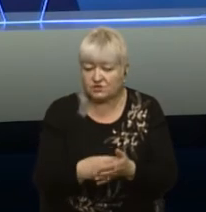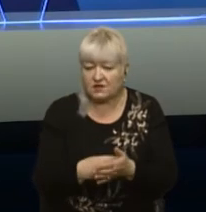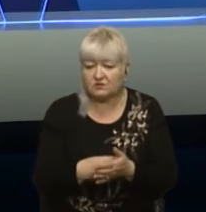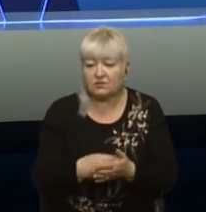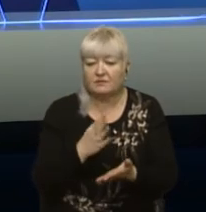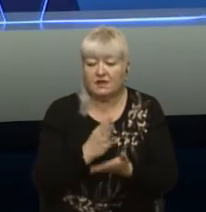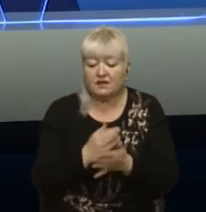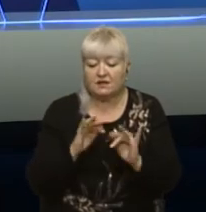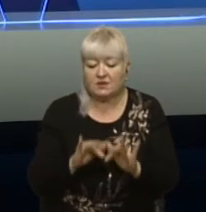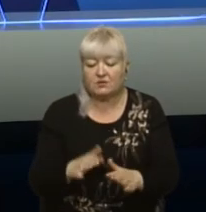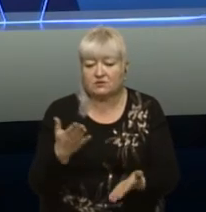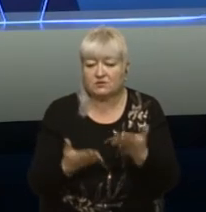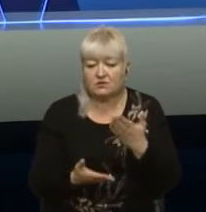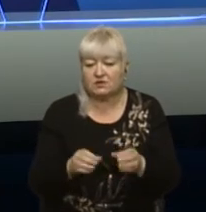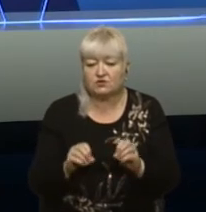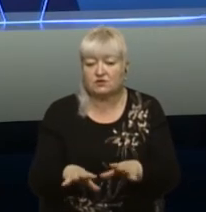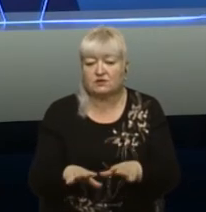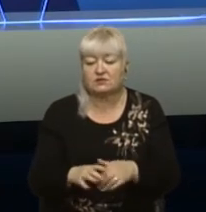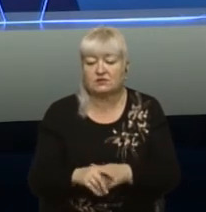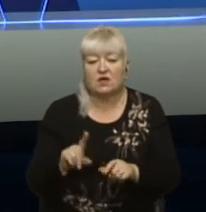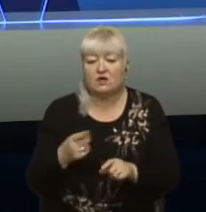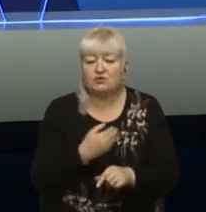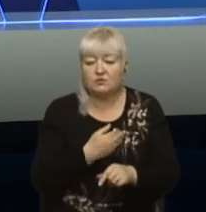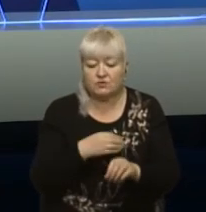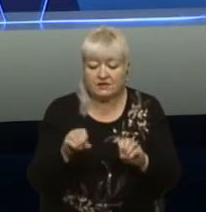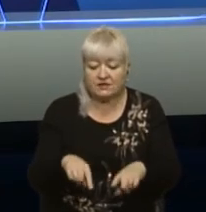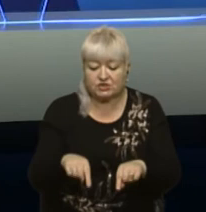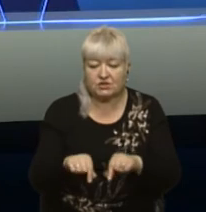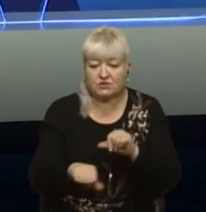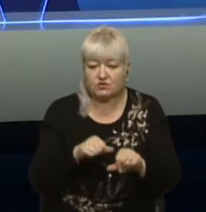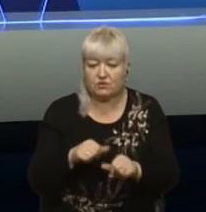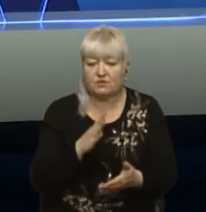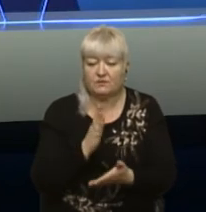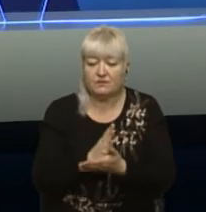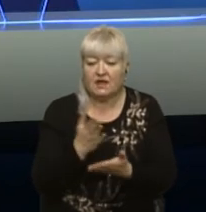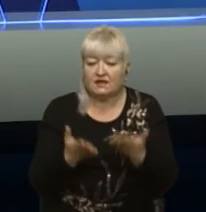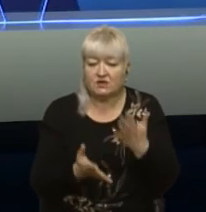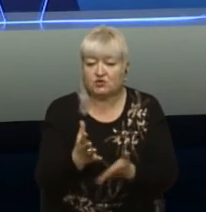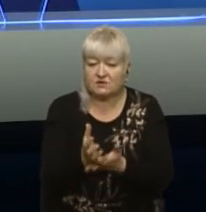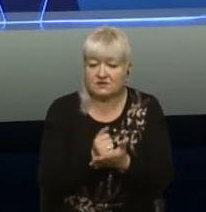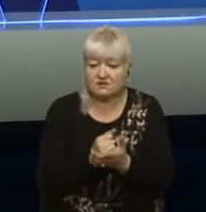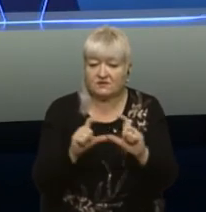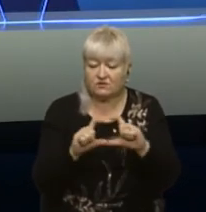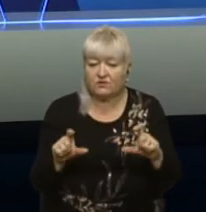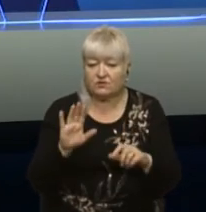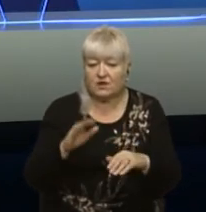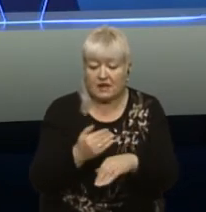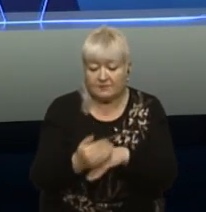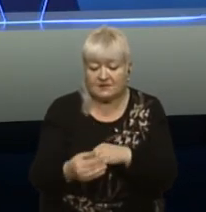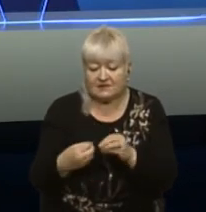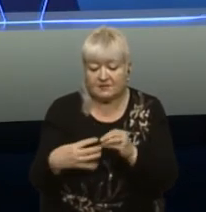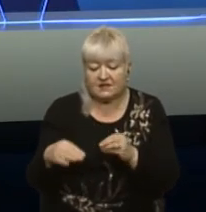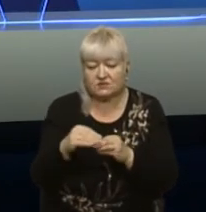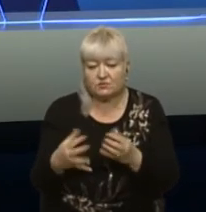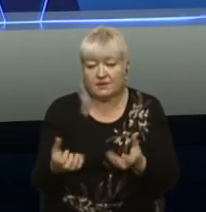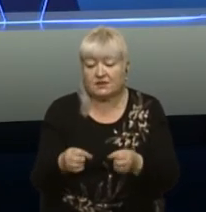є процедура, якщо рішення... Чому ми дуже хотіли рішення цього року? Бо є певні процедури з резервного фонду, якщо після 15 жовтня прийняти рішення,